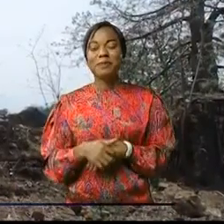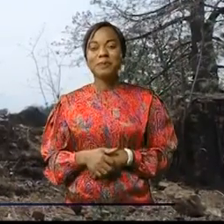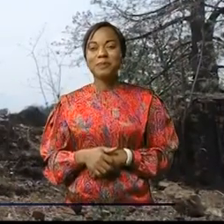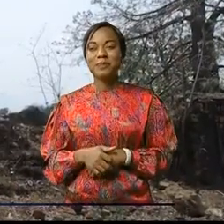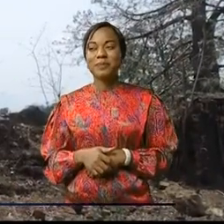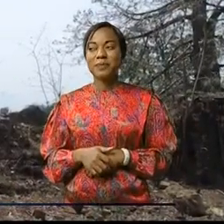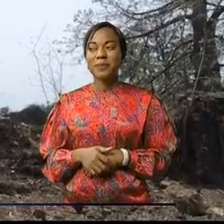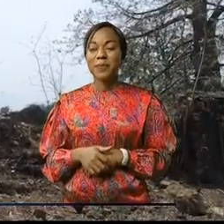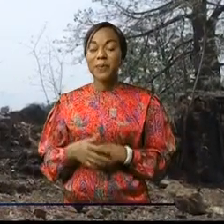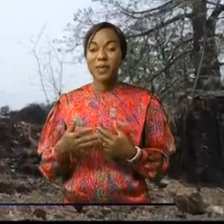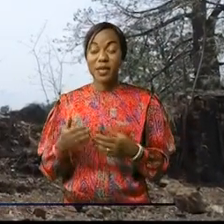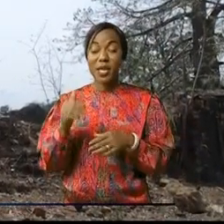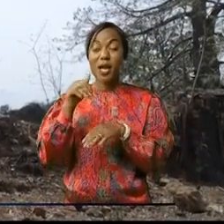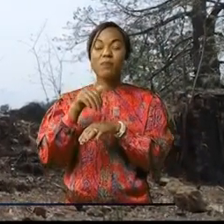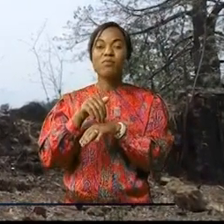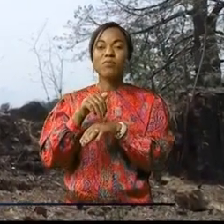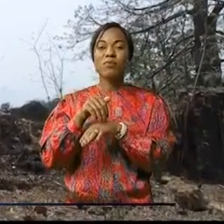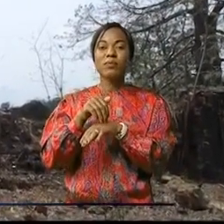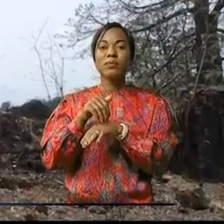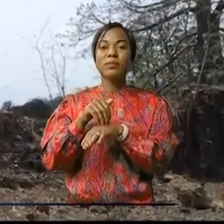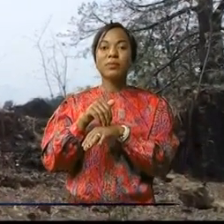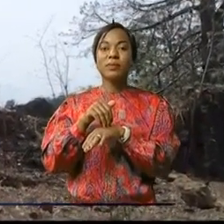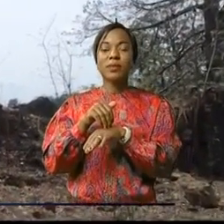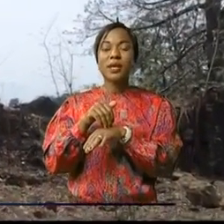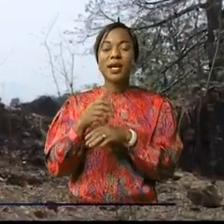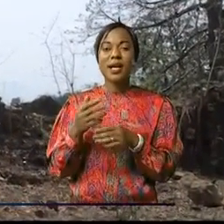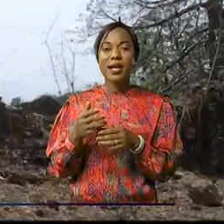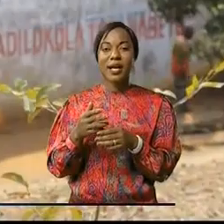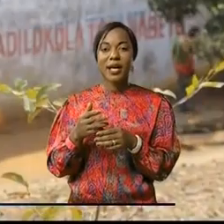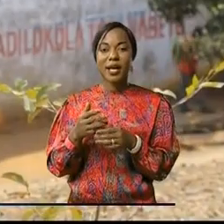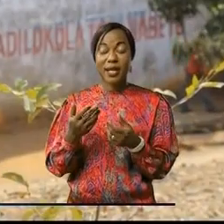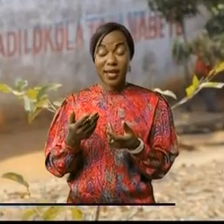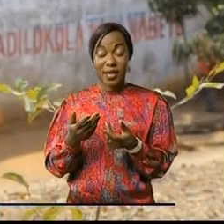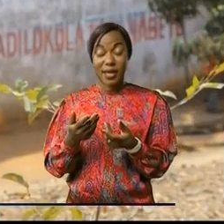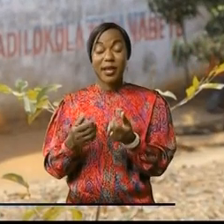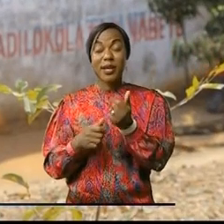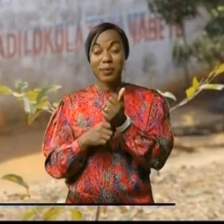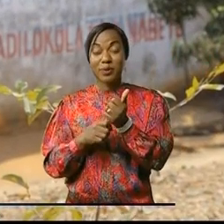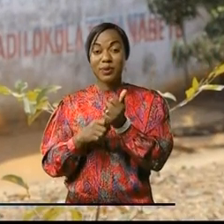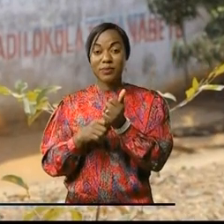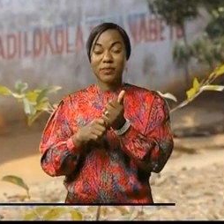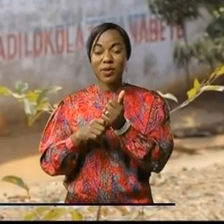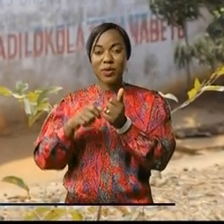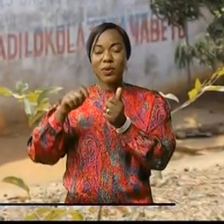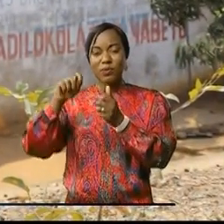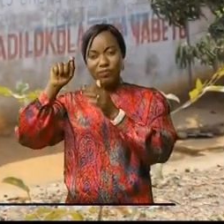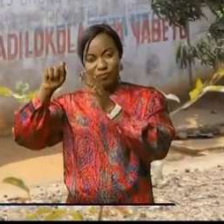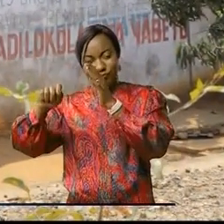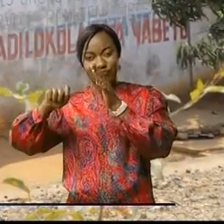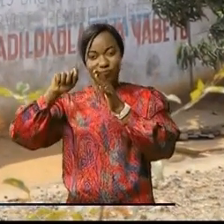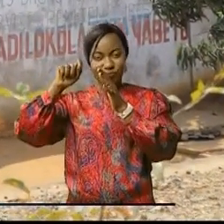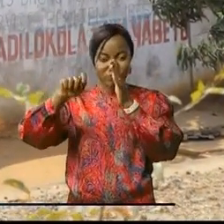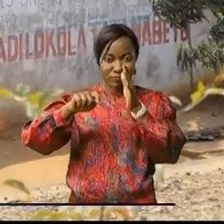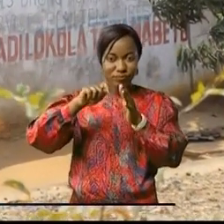A l'étape de Boma, les professionnels des médias ont visité la prison de Boma, réhabilitée par le programme des Nations